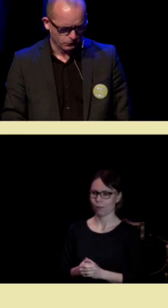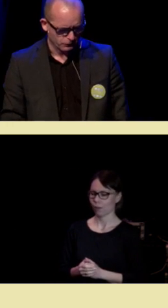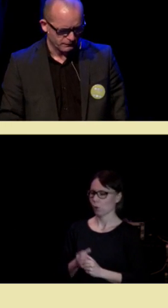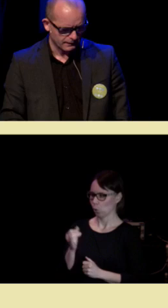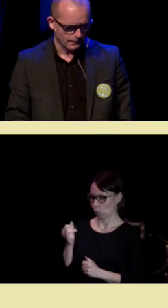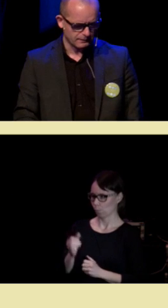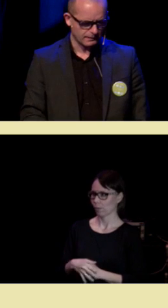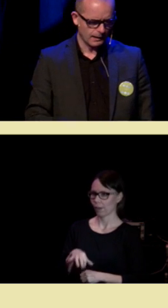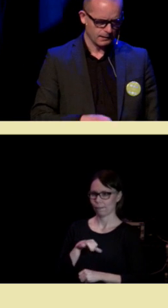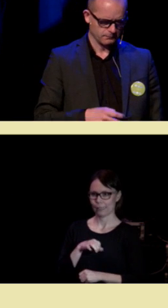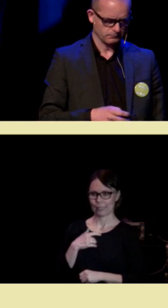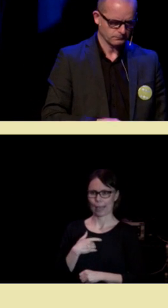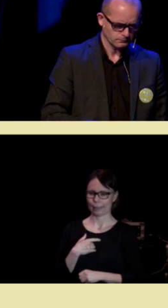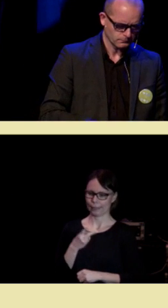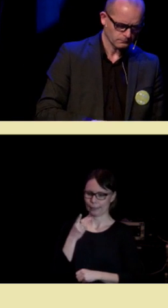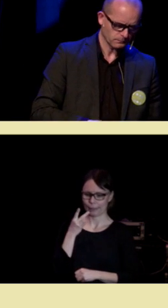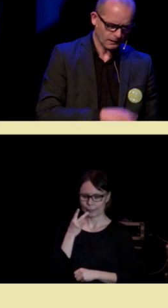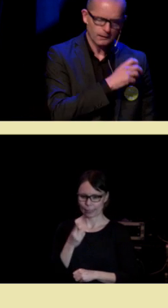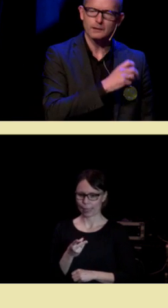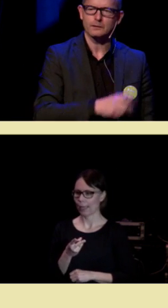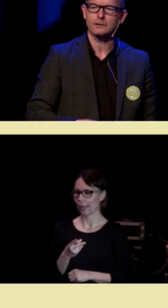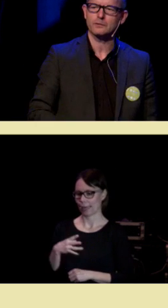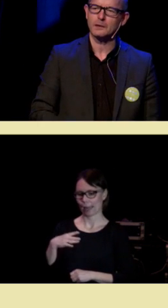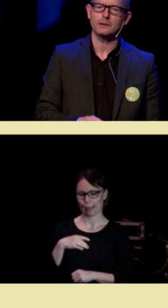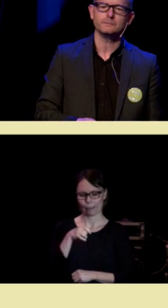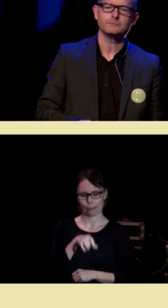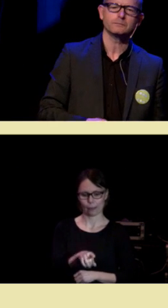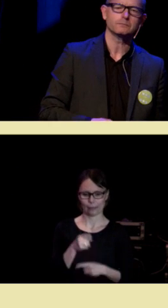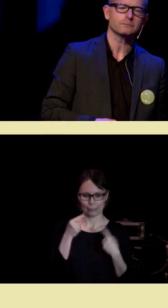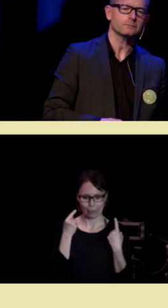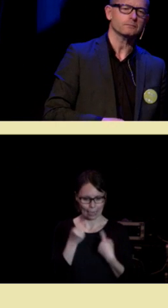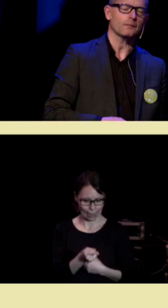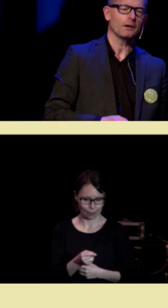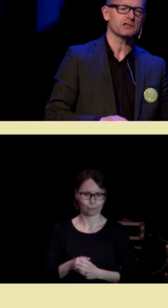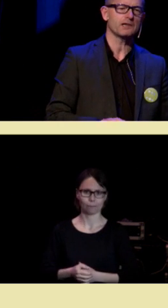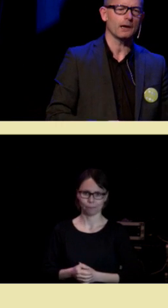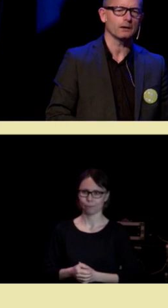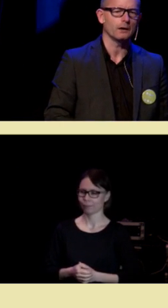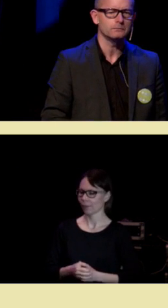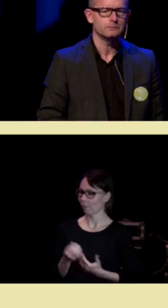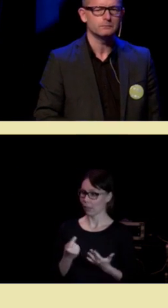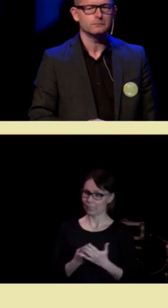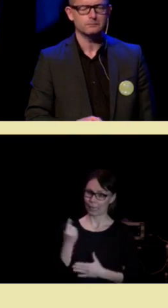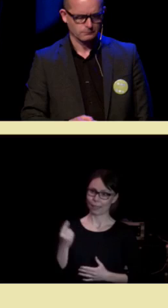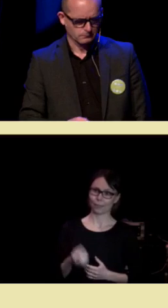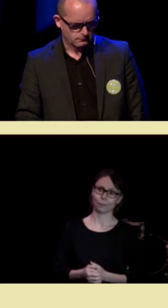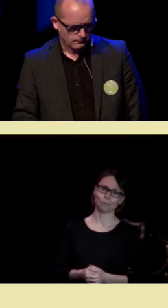det på denne måten. Hvis jeg ser denne jenta smile, hva skjer da?